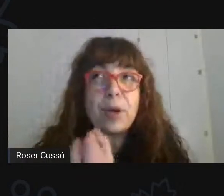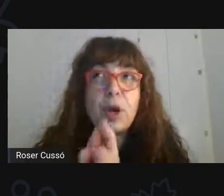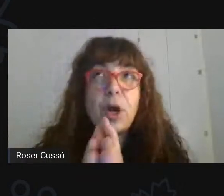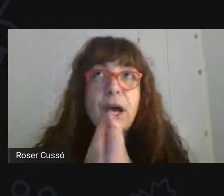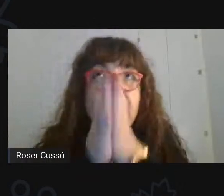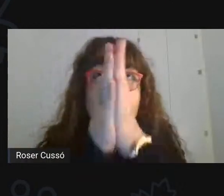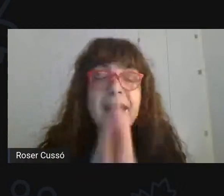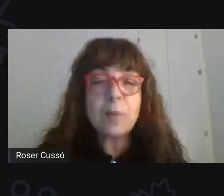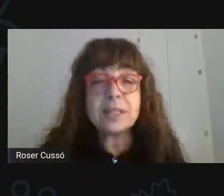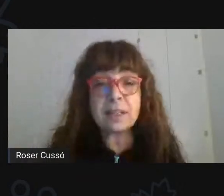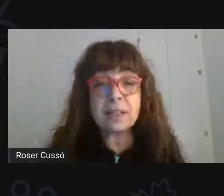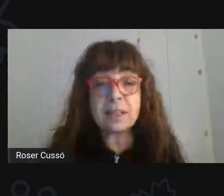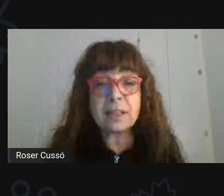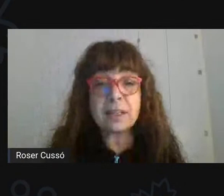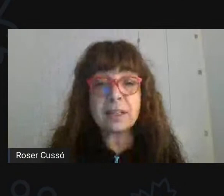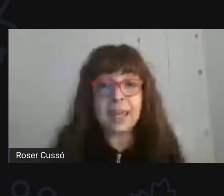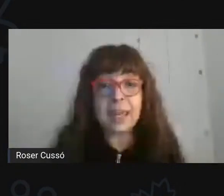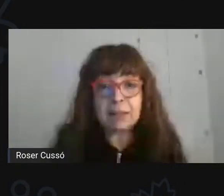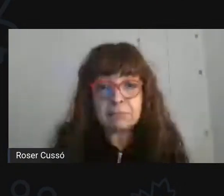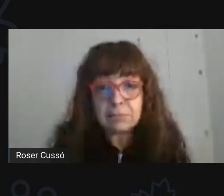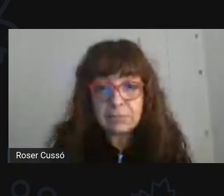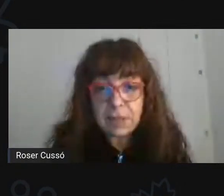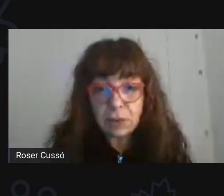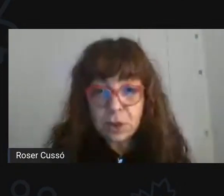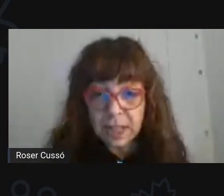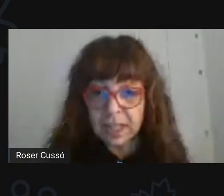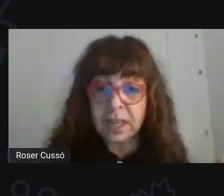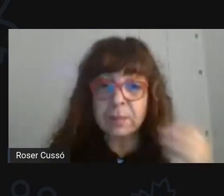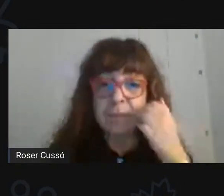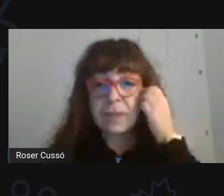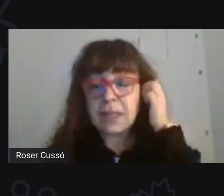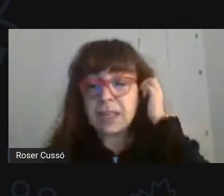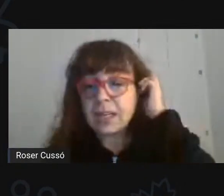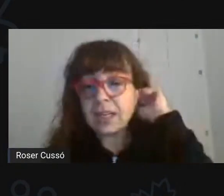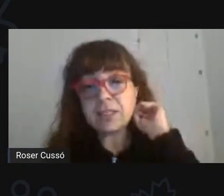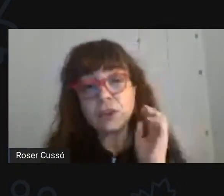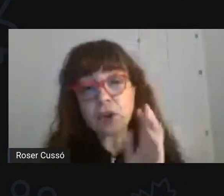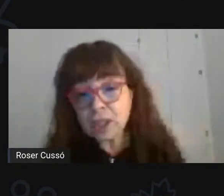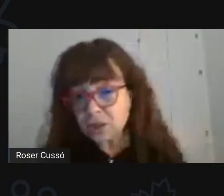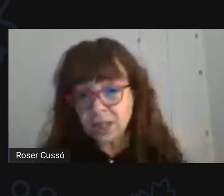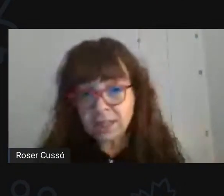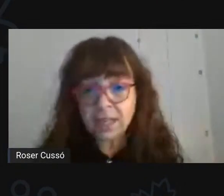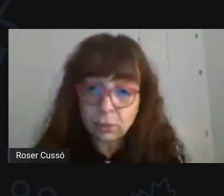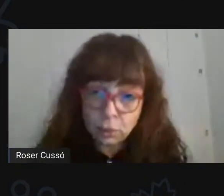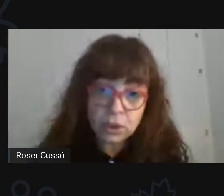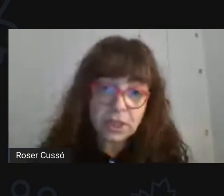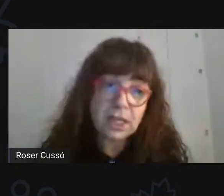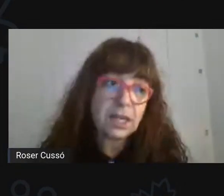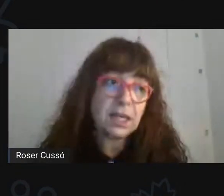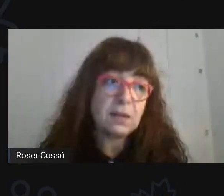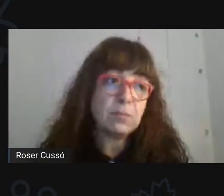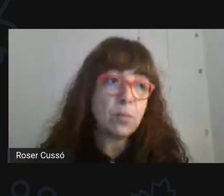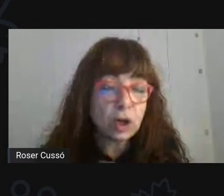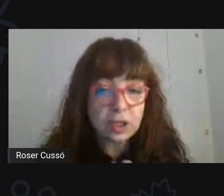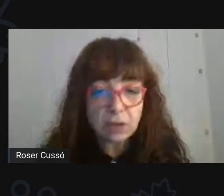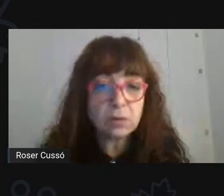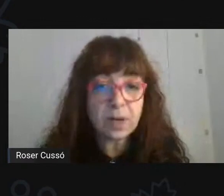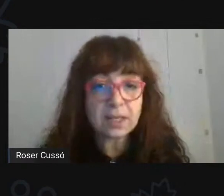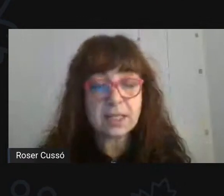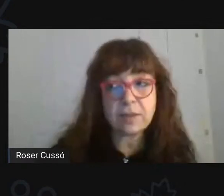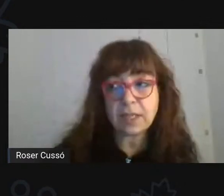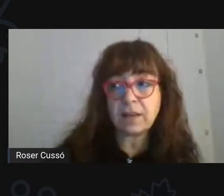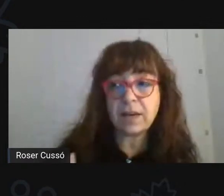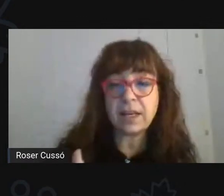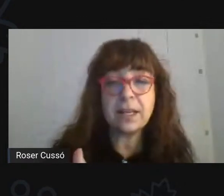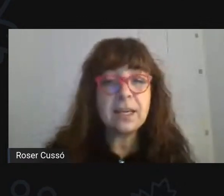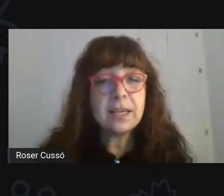aquests moments en què aconseguirem que tots els docents d'aquest curs i molts alumnes des de tercer